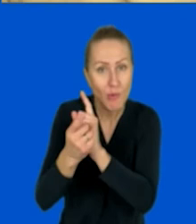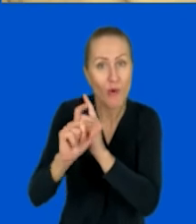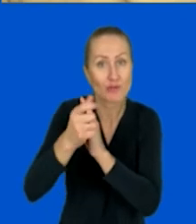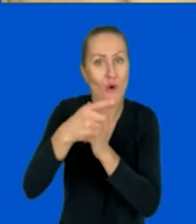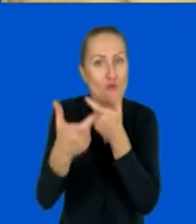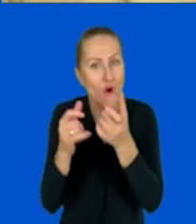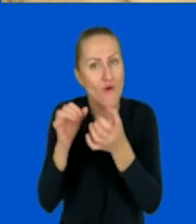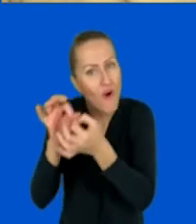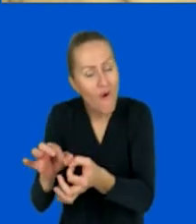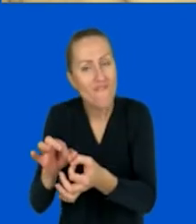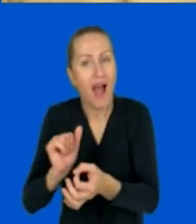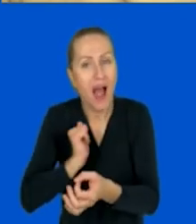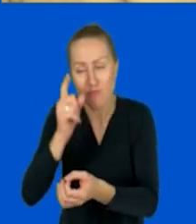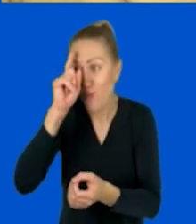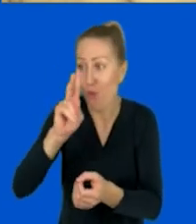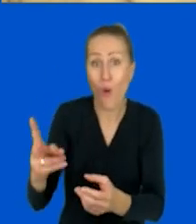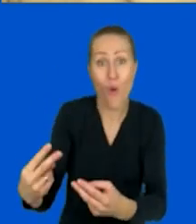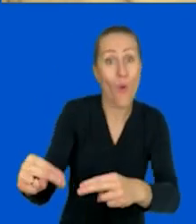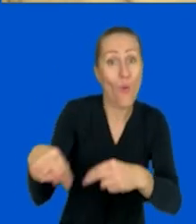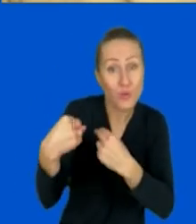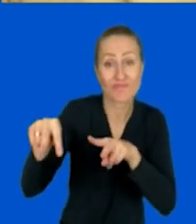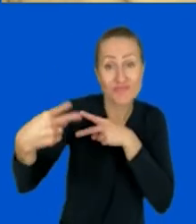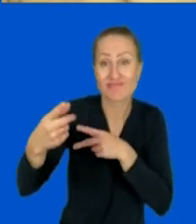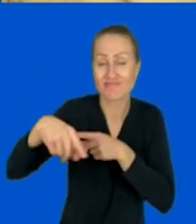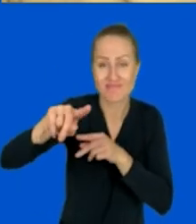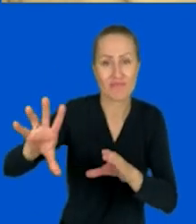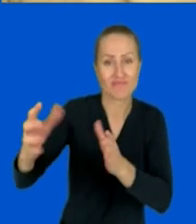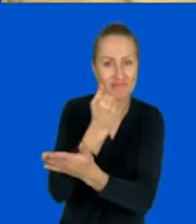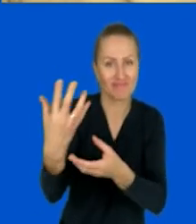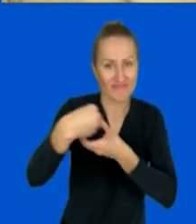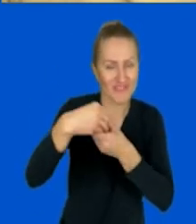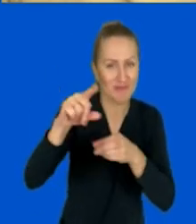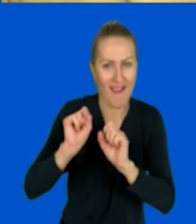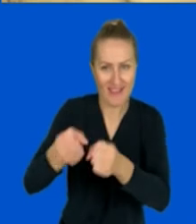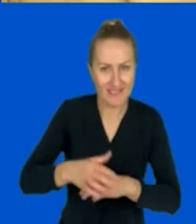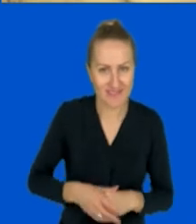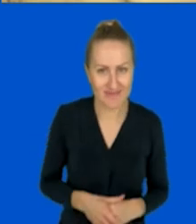żeby zaangażować uczestników. Chciałam Wam tylko powiedzieć, że